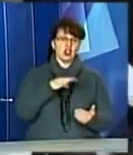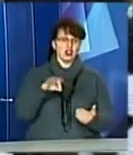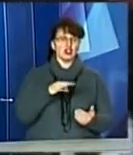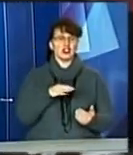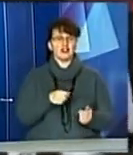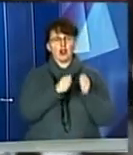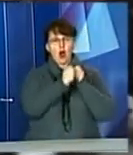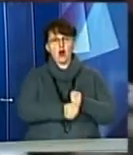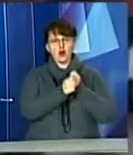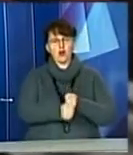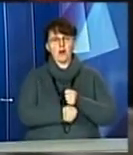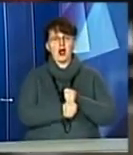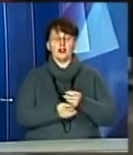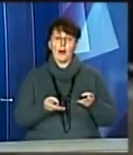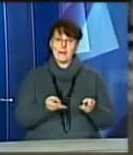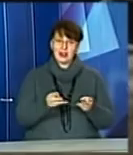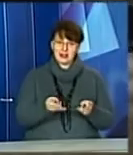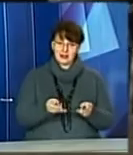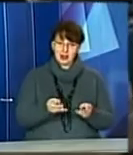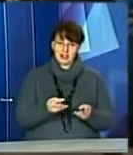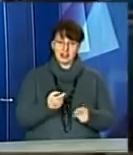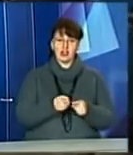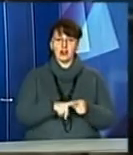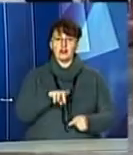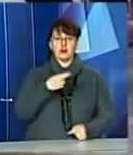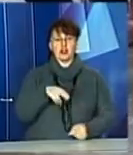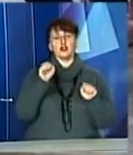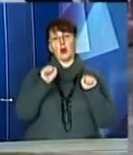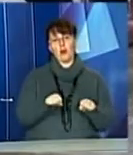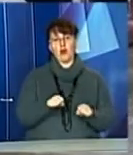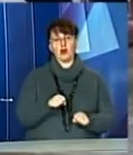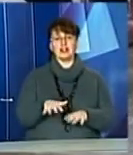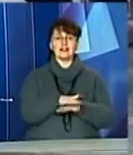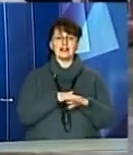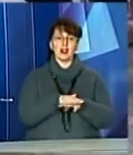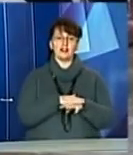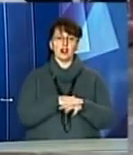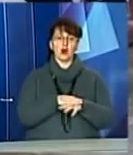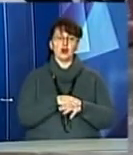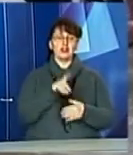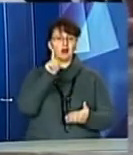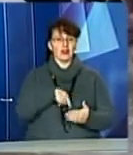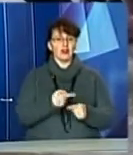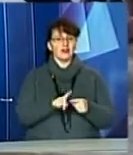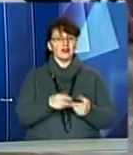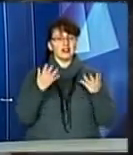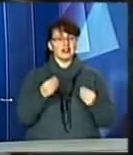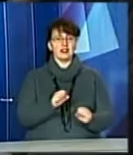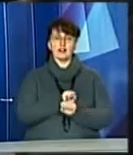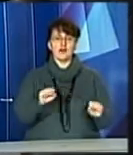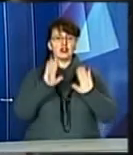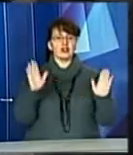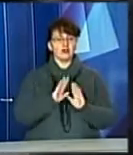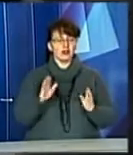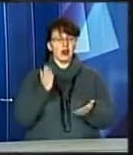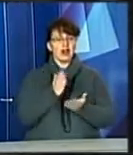сокирою. Проте пекти паски в страстну п'ятницю можна. За народними віруваннями у цей день не можна співати. Є повір'я, що хто